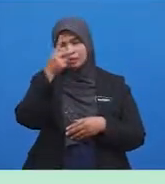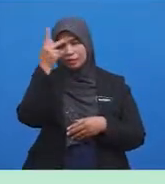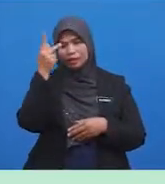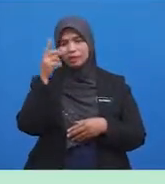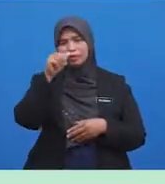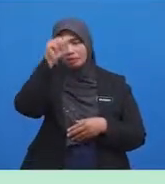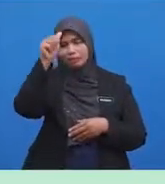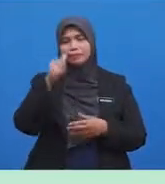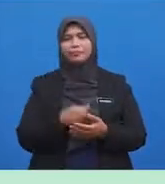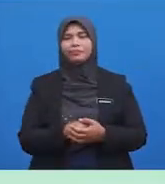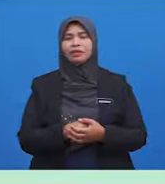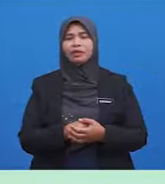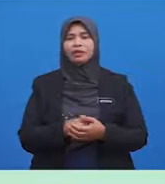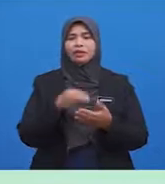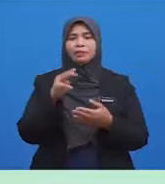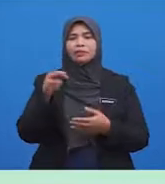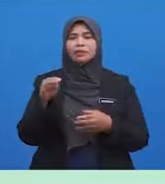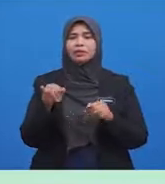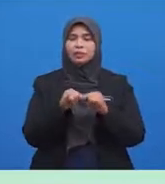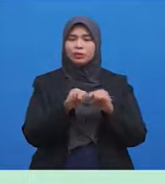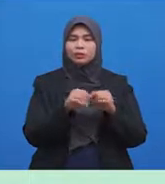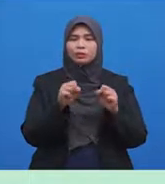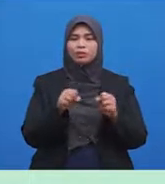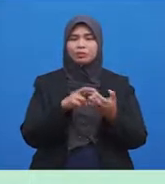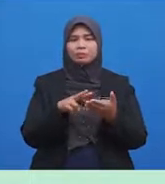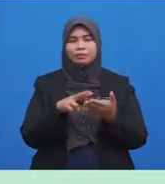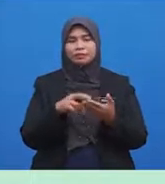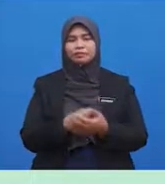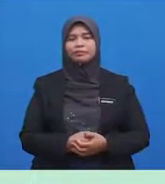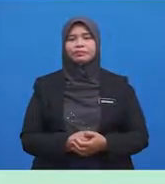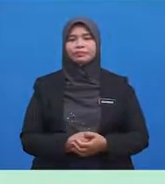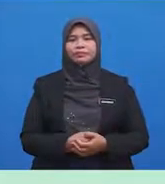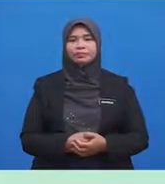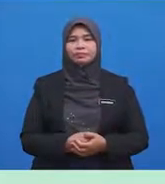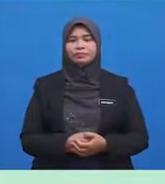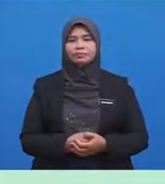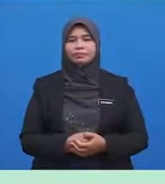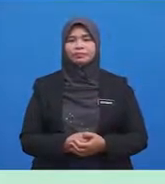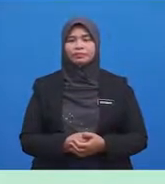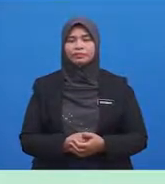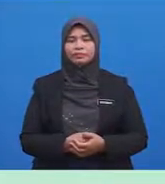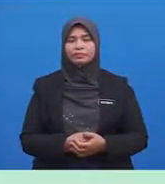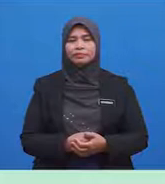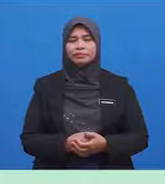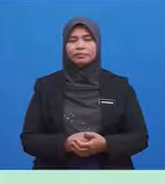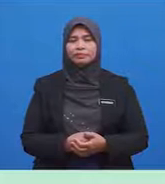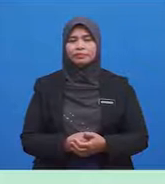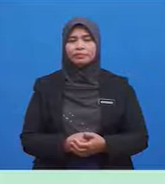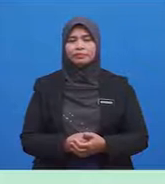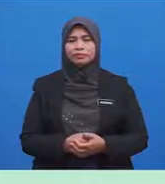Artinya, saya niat wuduk untuk menghilangkan hadath kecil